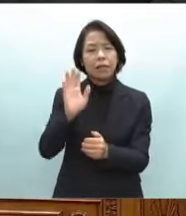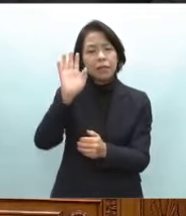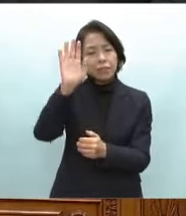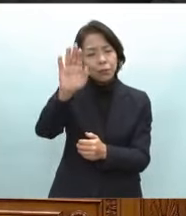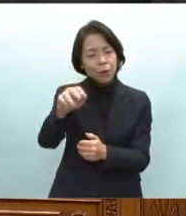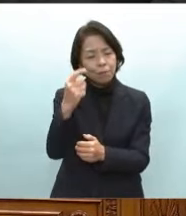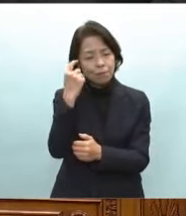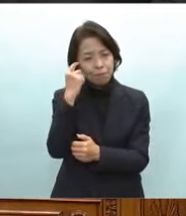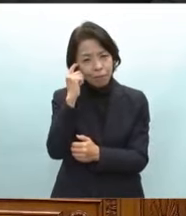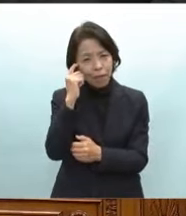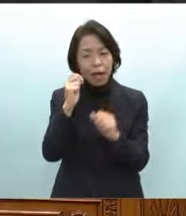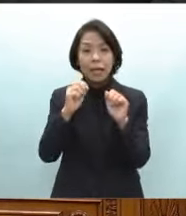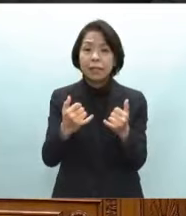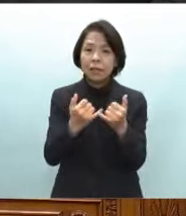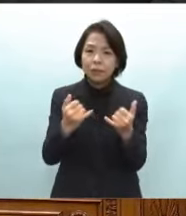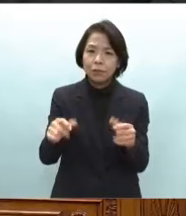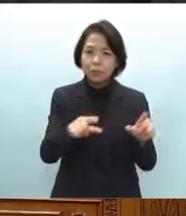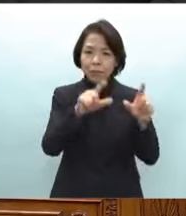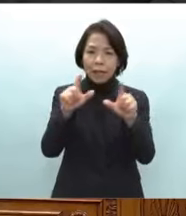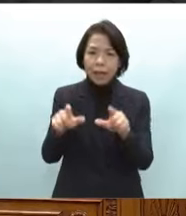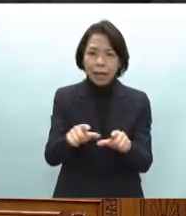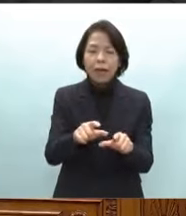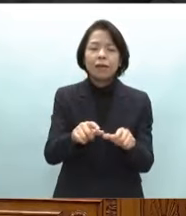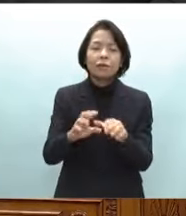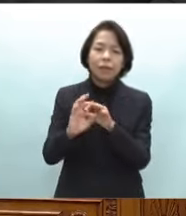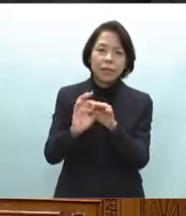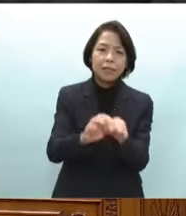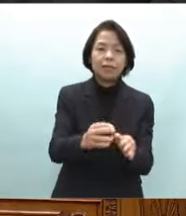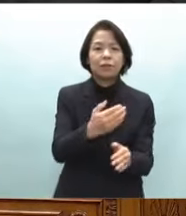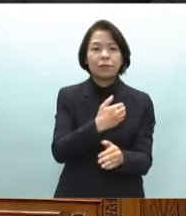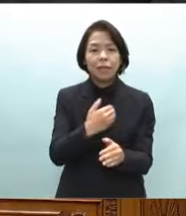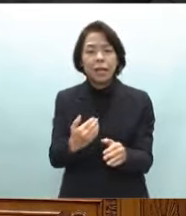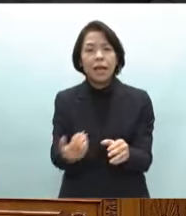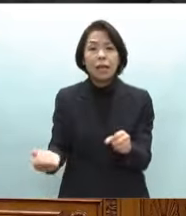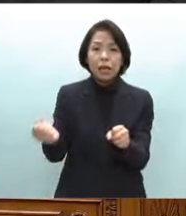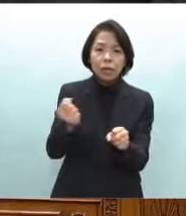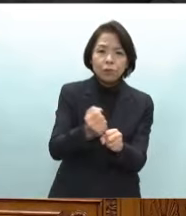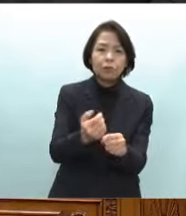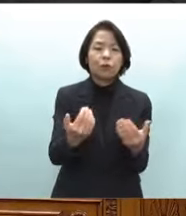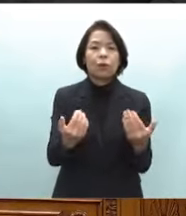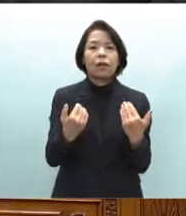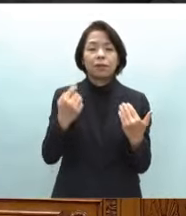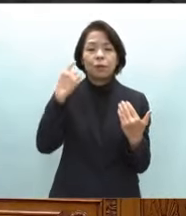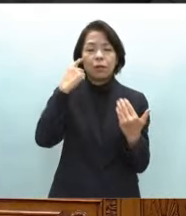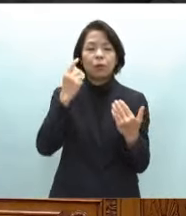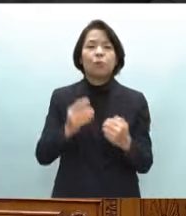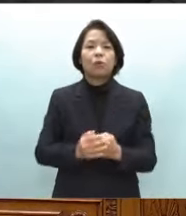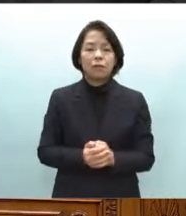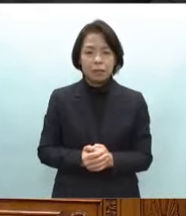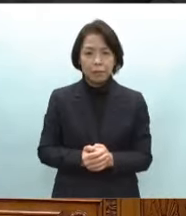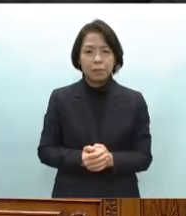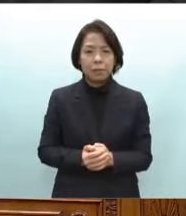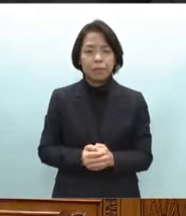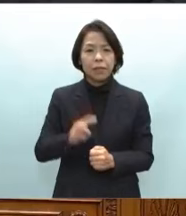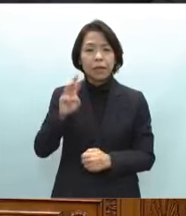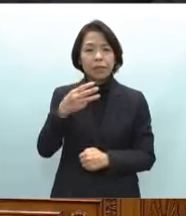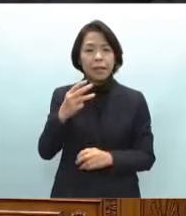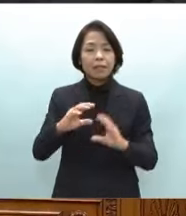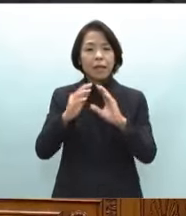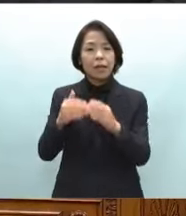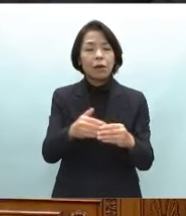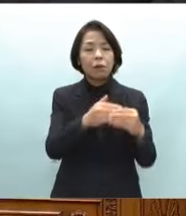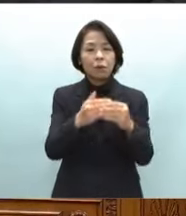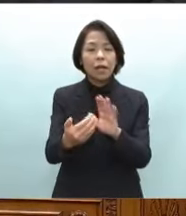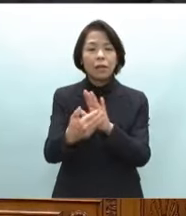って住民が住み続けることができる大いなる復興が必要と考えます第3回国連防災